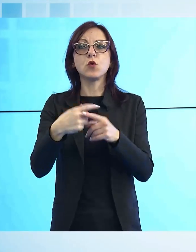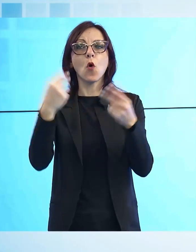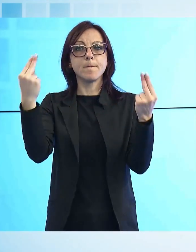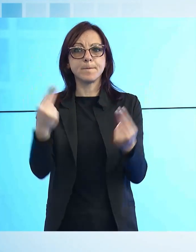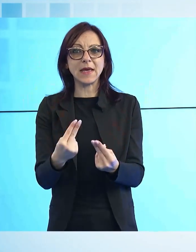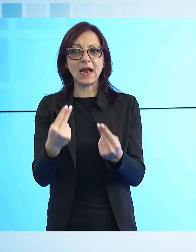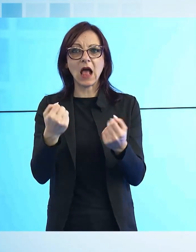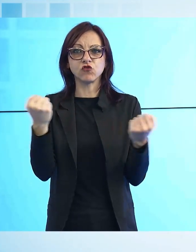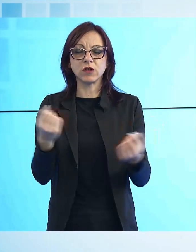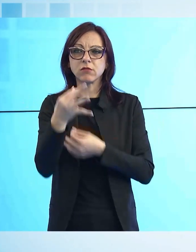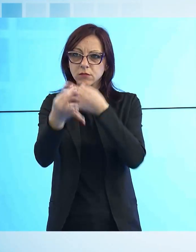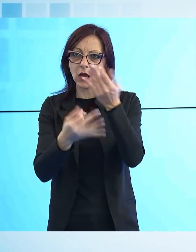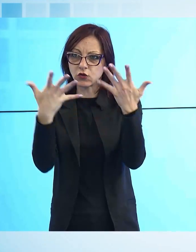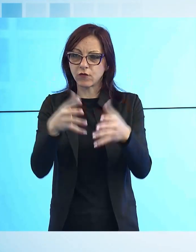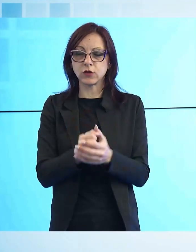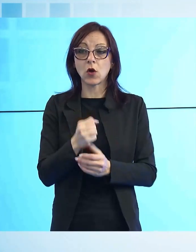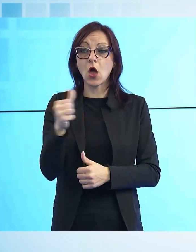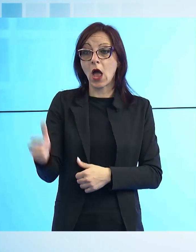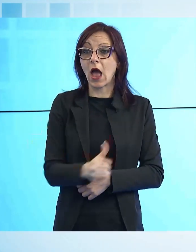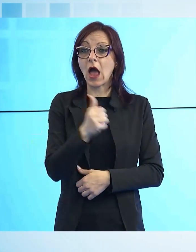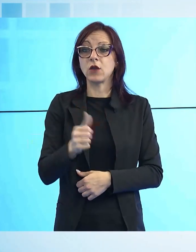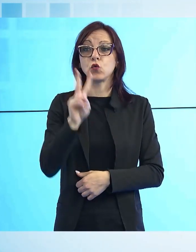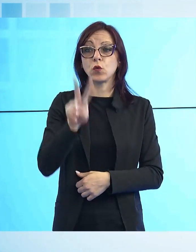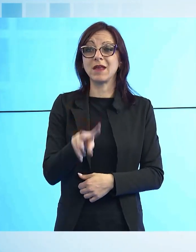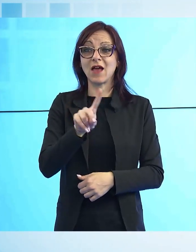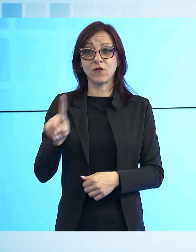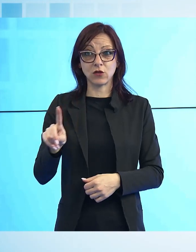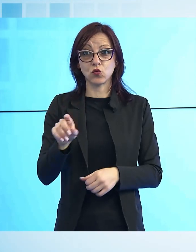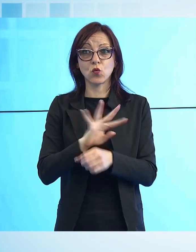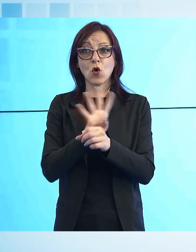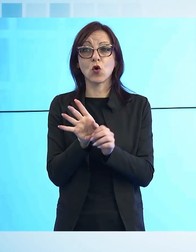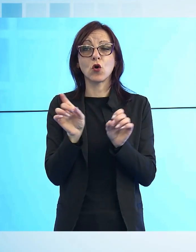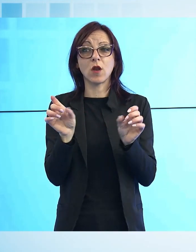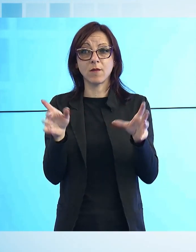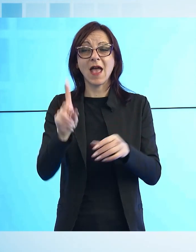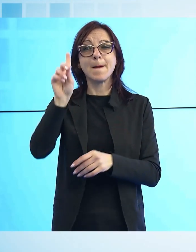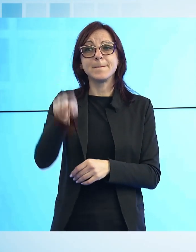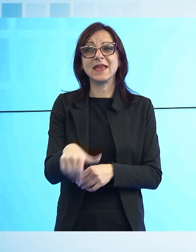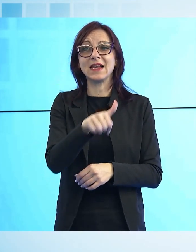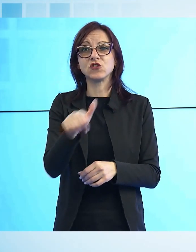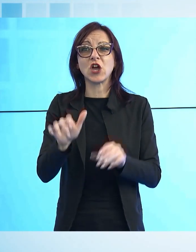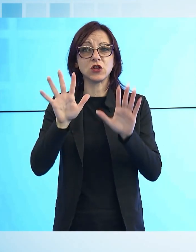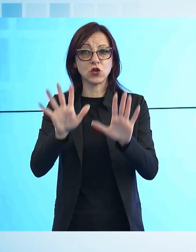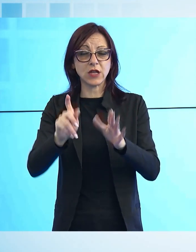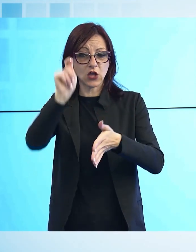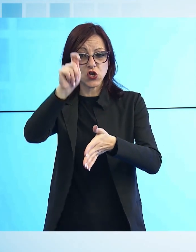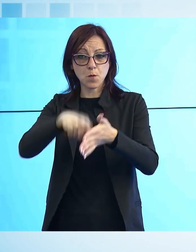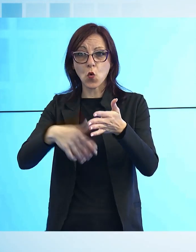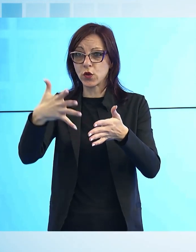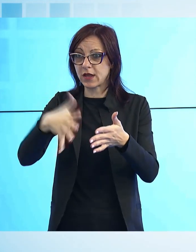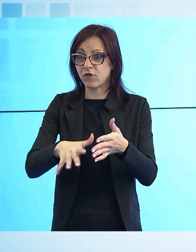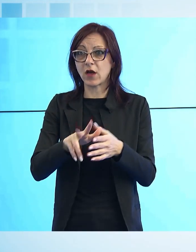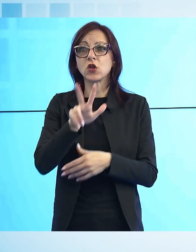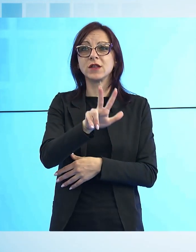Nel 2021, nonostante la pandemia sono state rilevate 1110 inflazioni al codice della strada 35